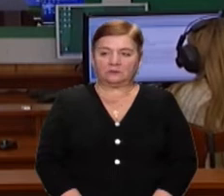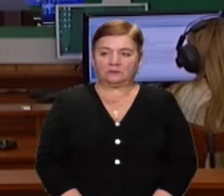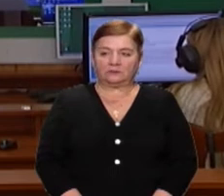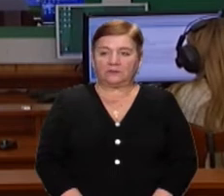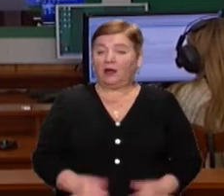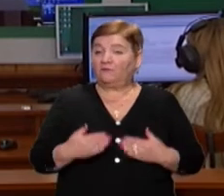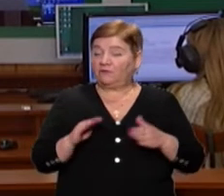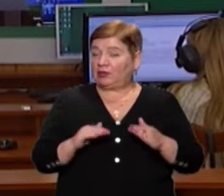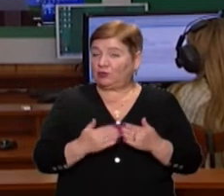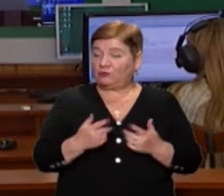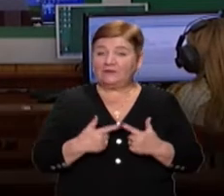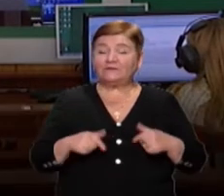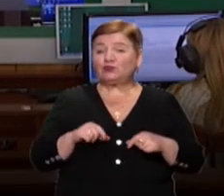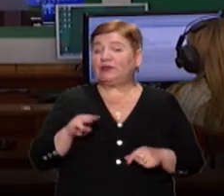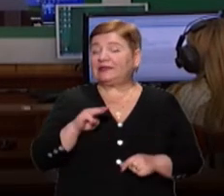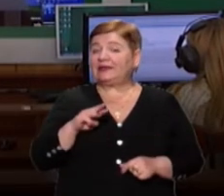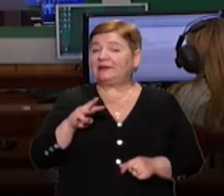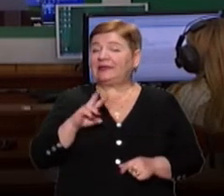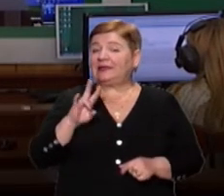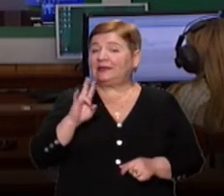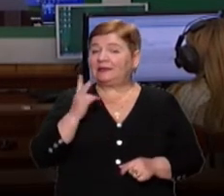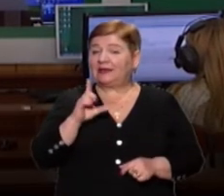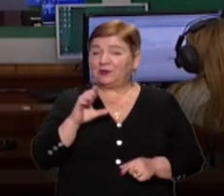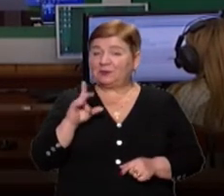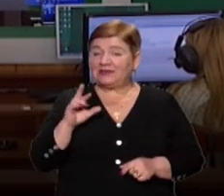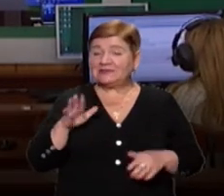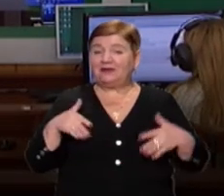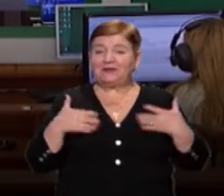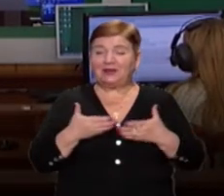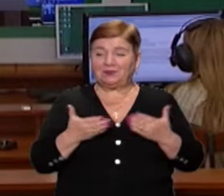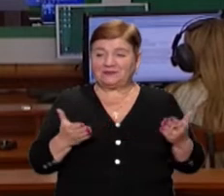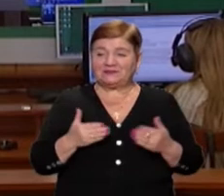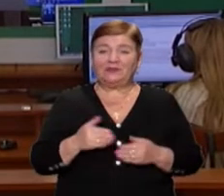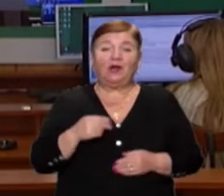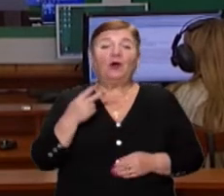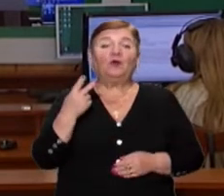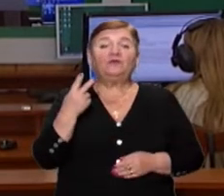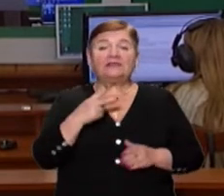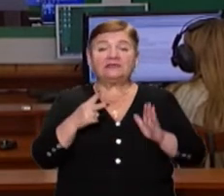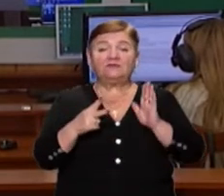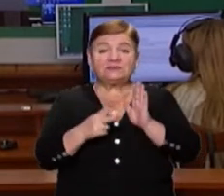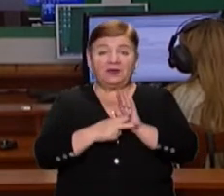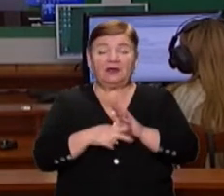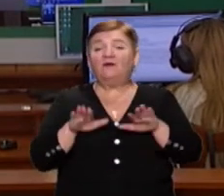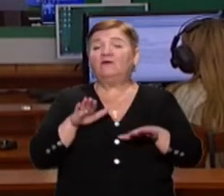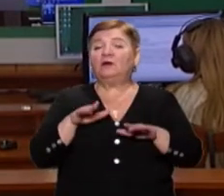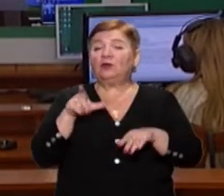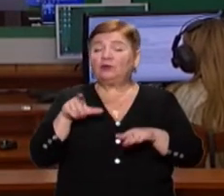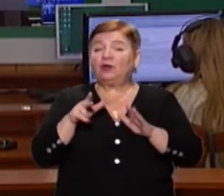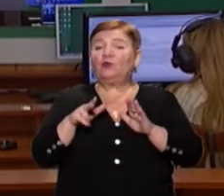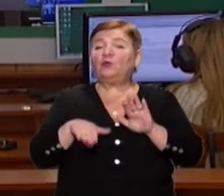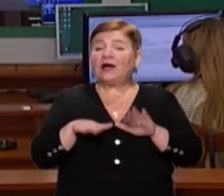В ефірі новини у студії Тетяна Мендель та Наталія Булеця. Вітаємо. У 28 людей в Мукачевському